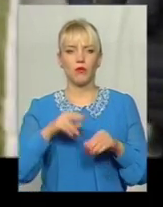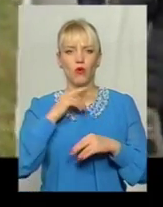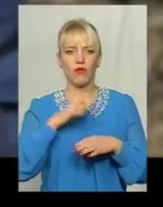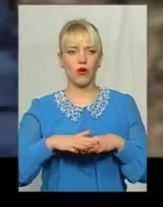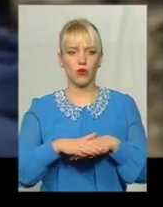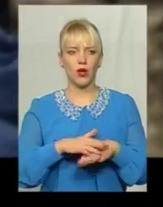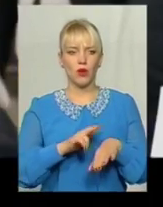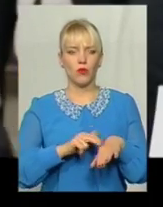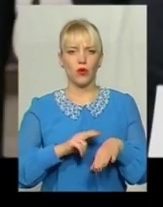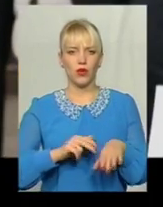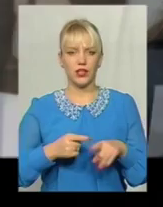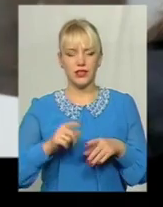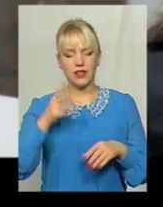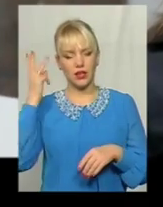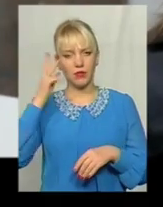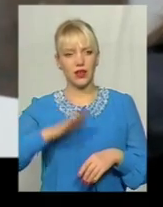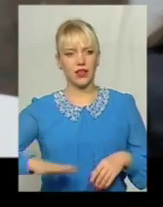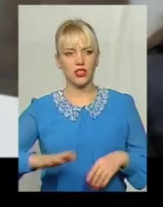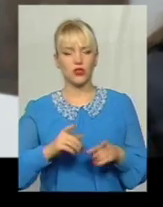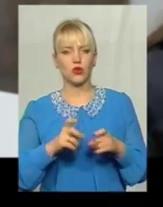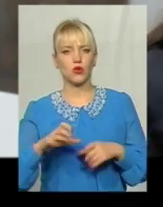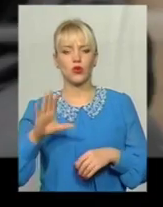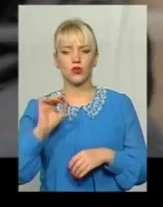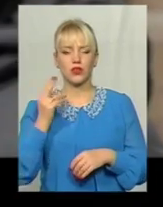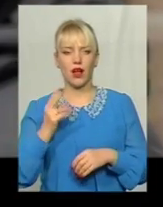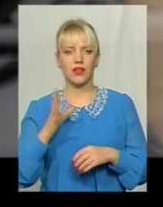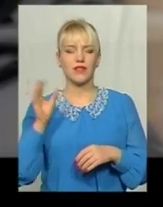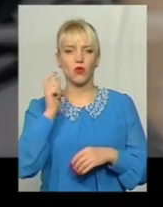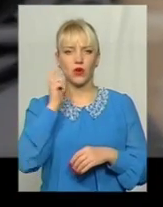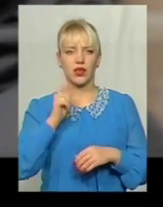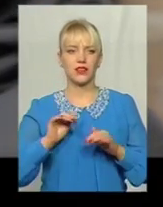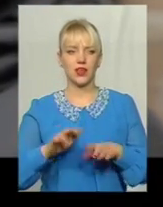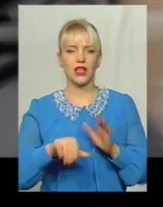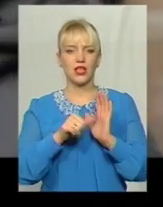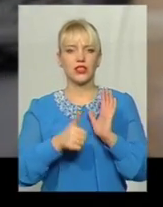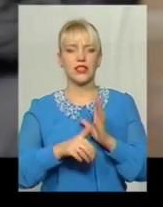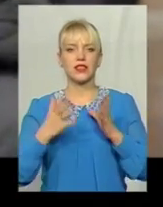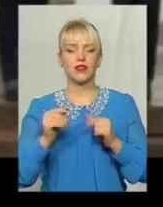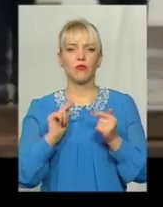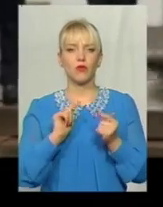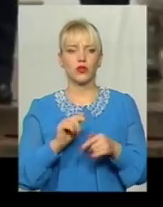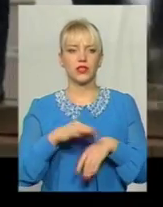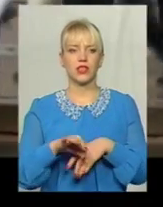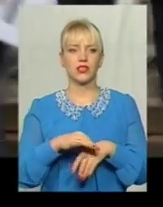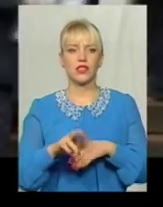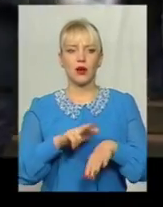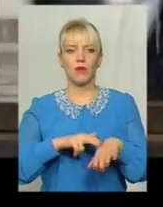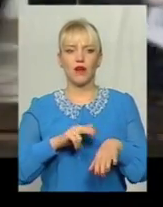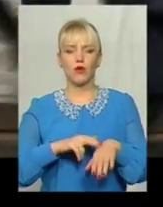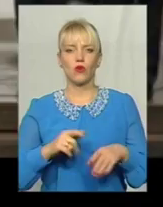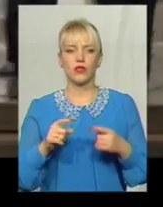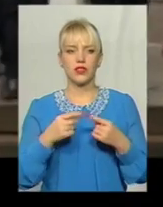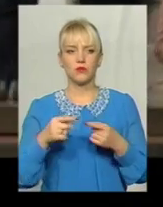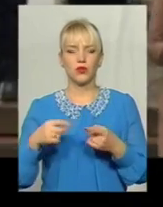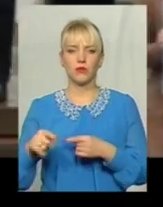Гмельниччини Не долучилися до соціальної всеукраїнської акції 16 днів проти насильства Правоохоронці з-поміж